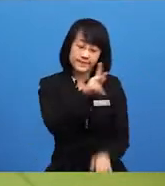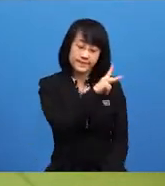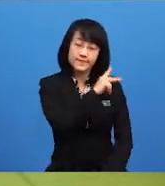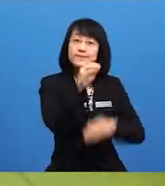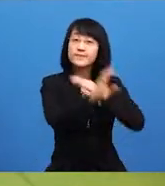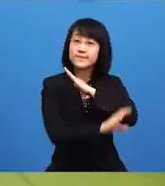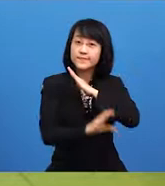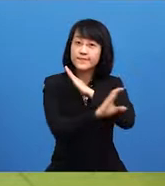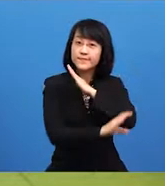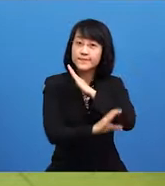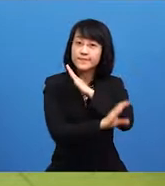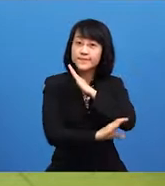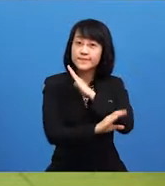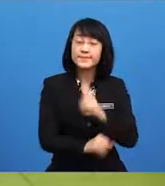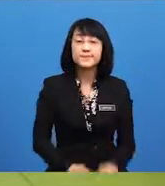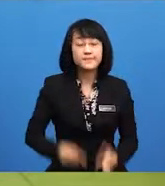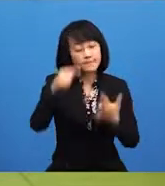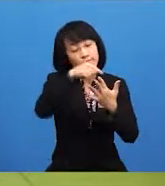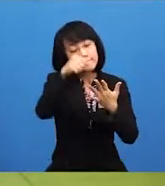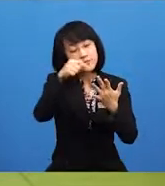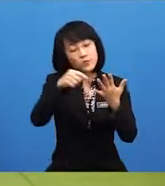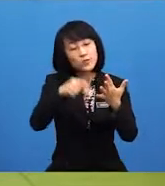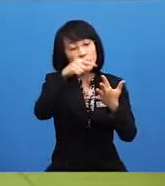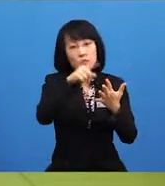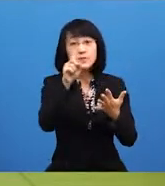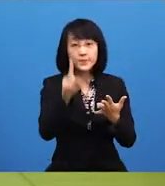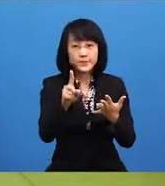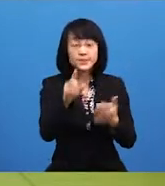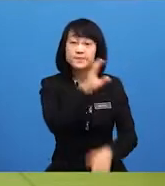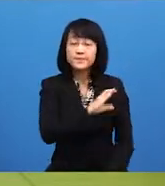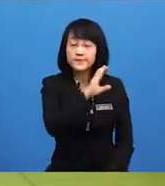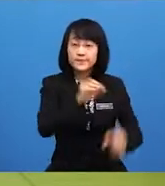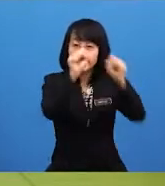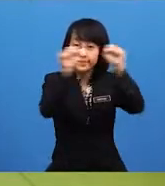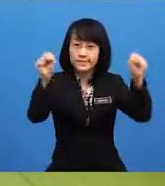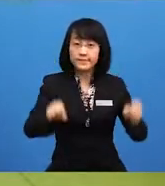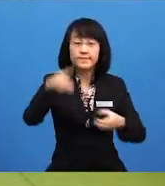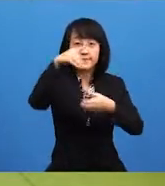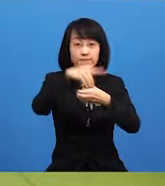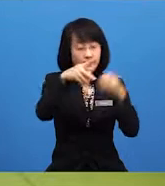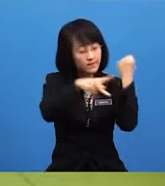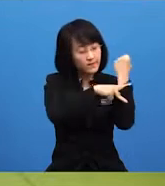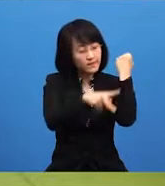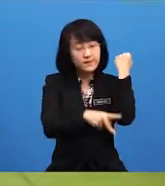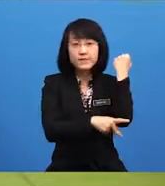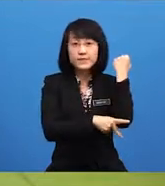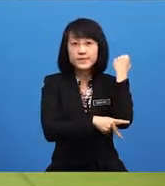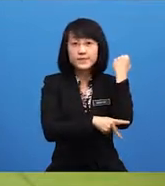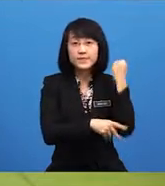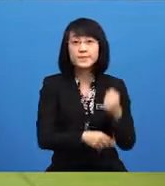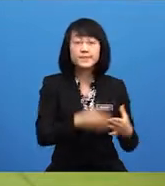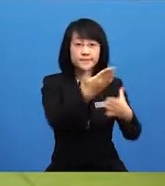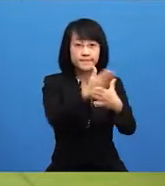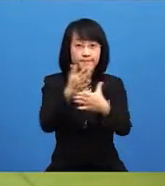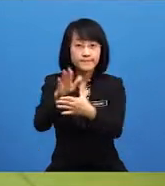negara. Salah satu kriteria sistem demokrasi berparlimen adalah pembahagian